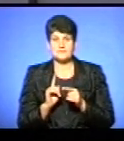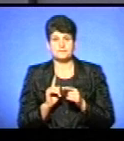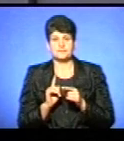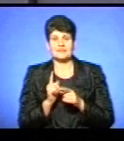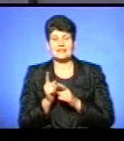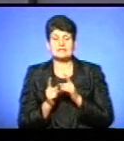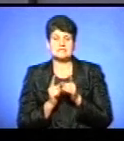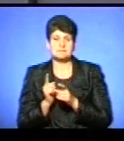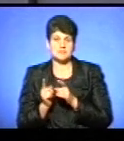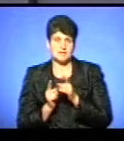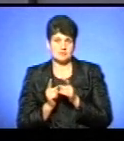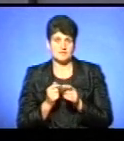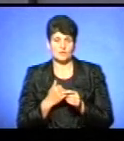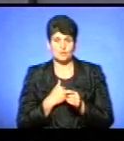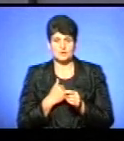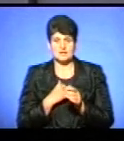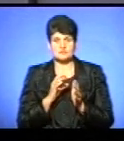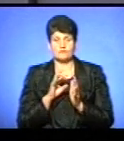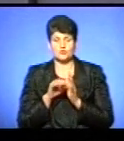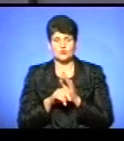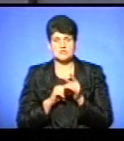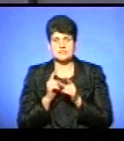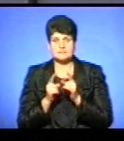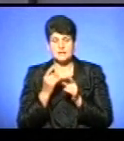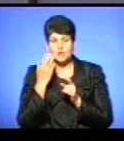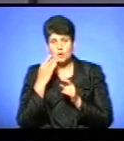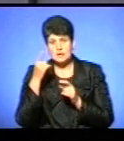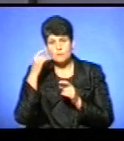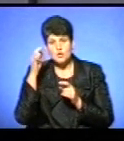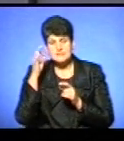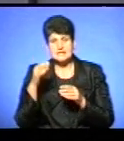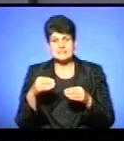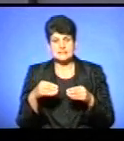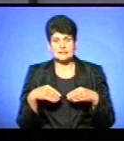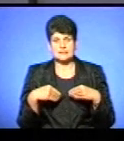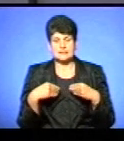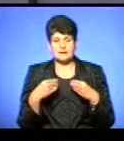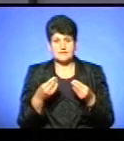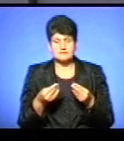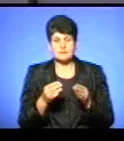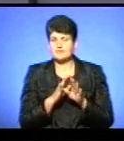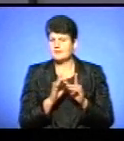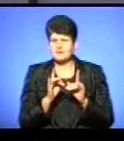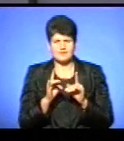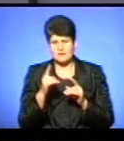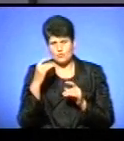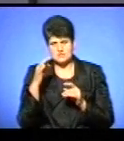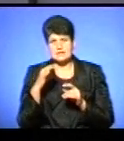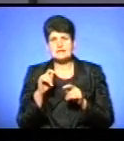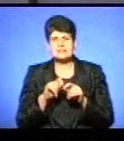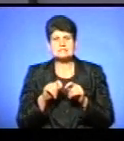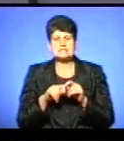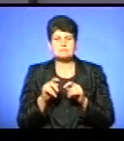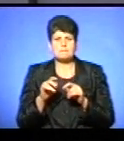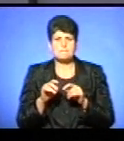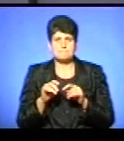змінами в нас просто вносяться зміни, коли поліцейський винесе, чи там не тільки поліцейський, інспектор з паркування